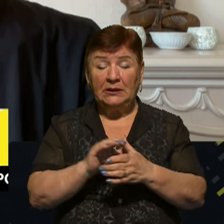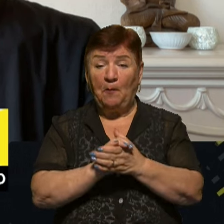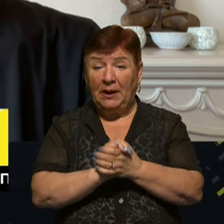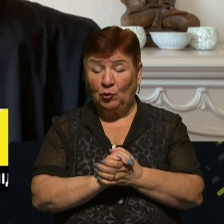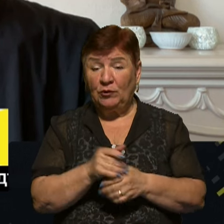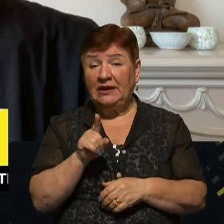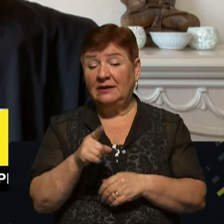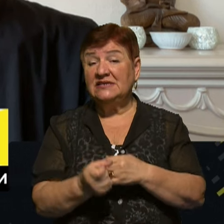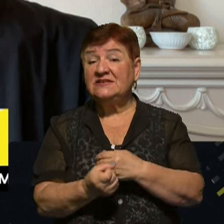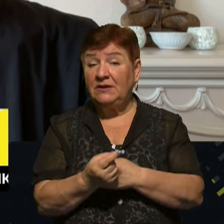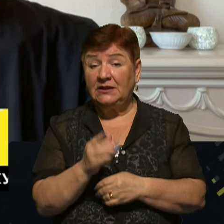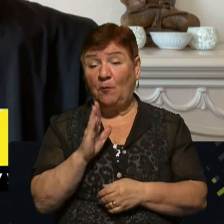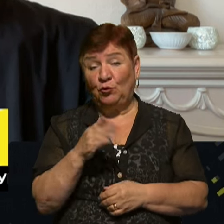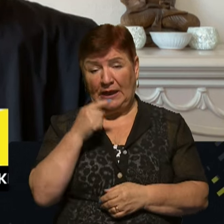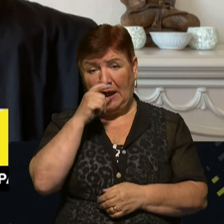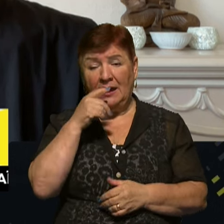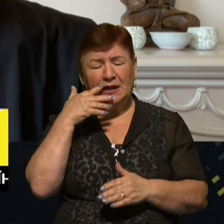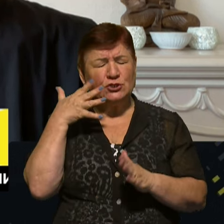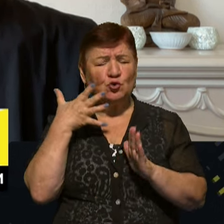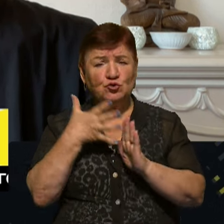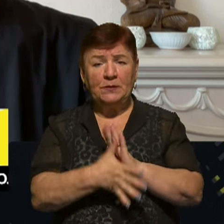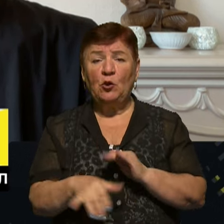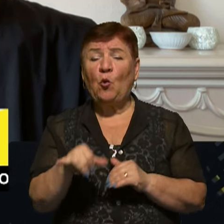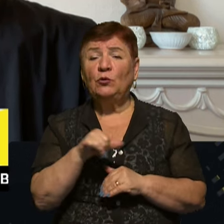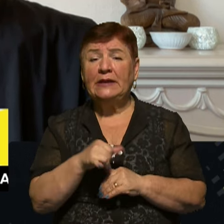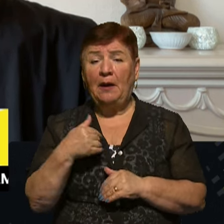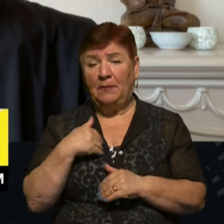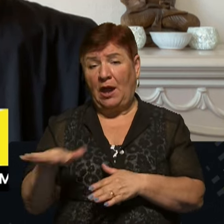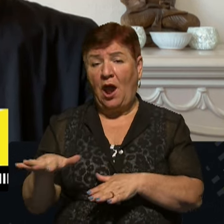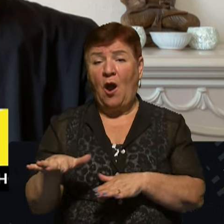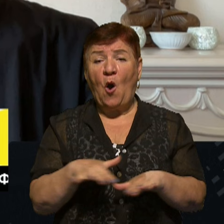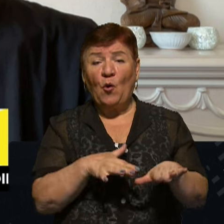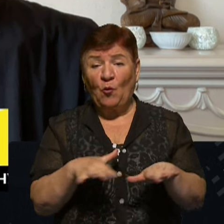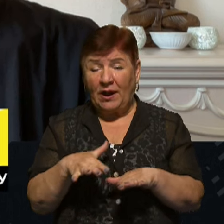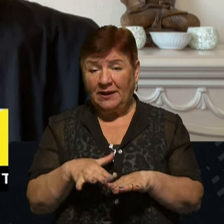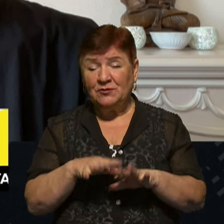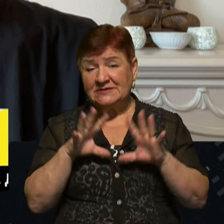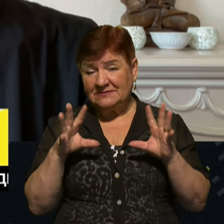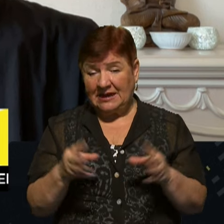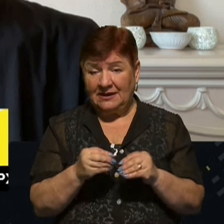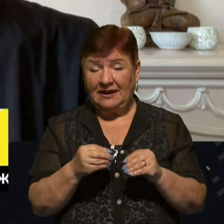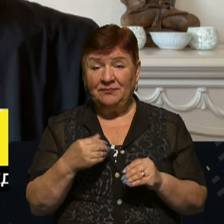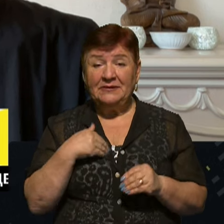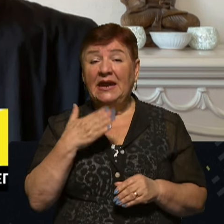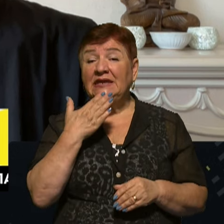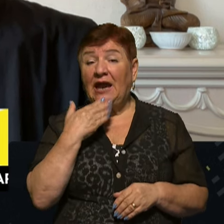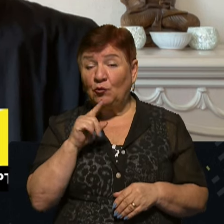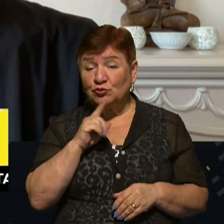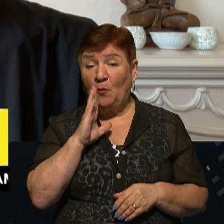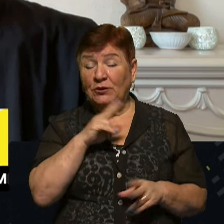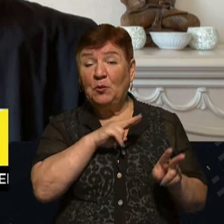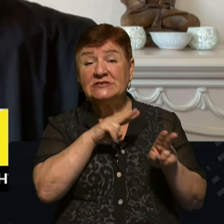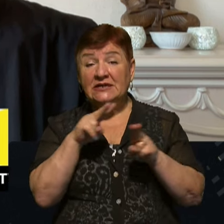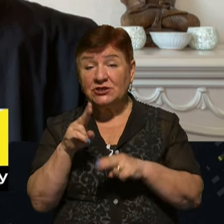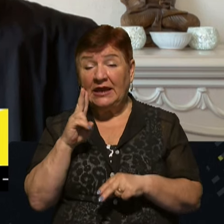думаю, звідти стане зрозуміліше, куди ми рухаємося загалом. Пане Артуре, дякую вам, що доєдналися. Будемо стежить за тим,